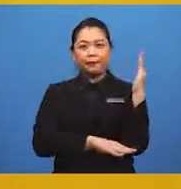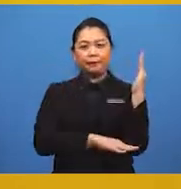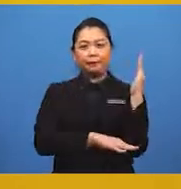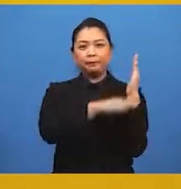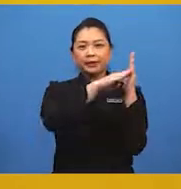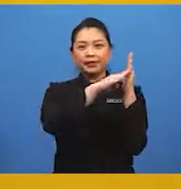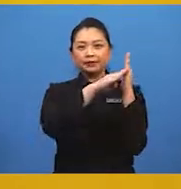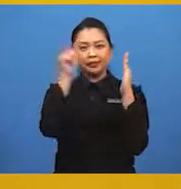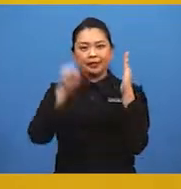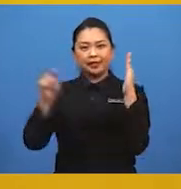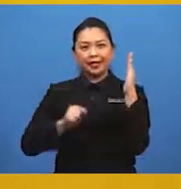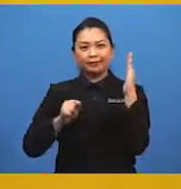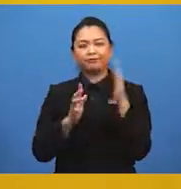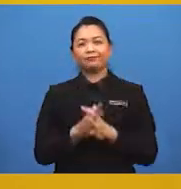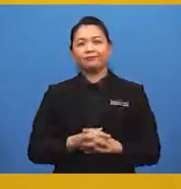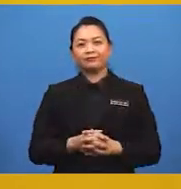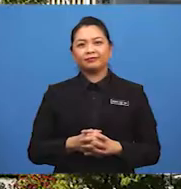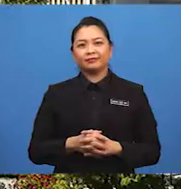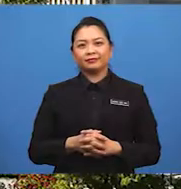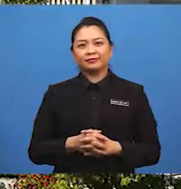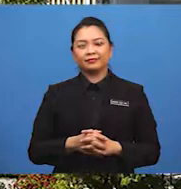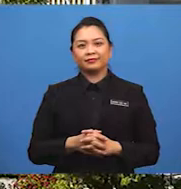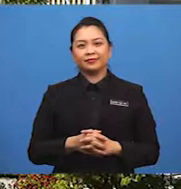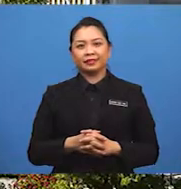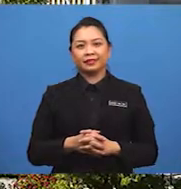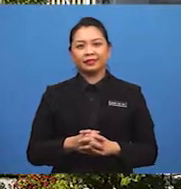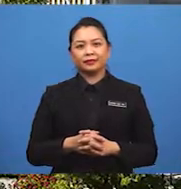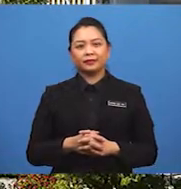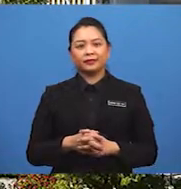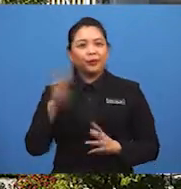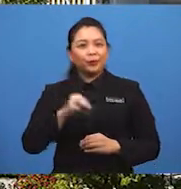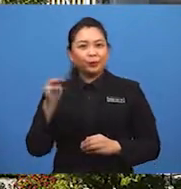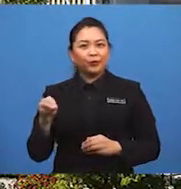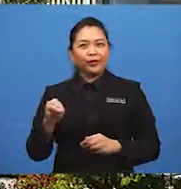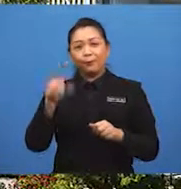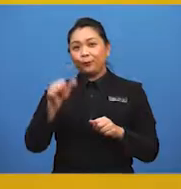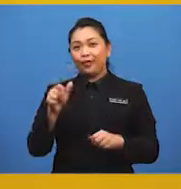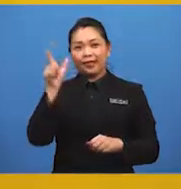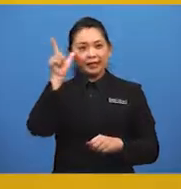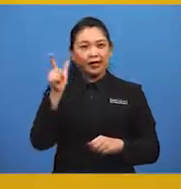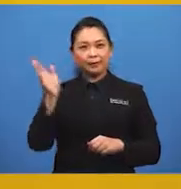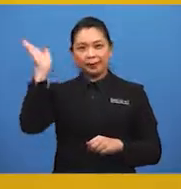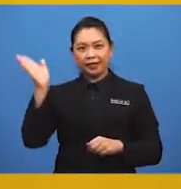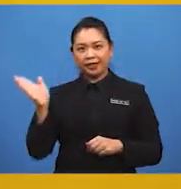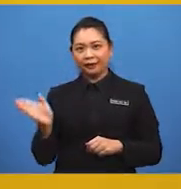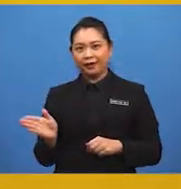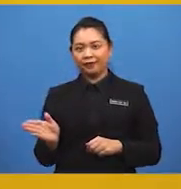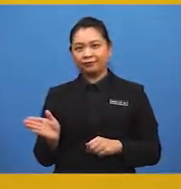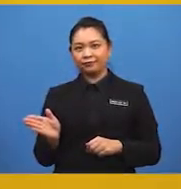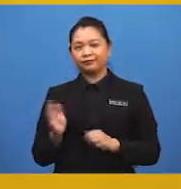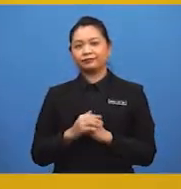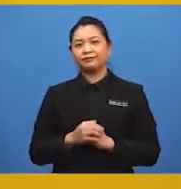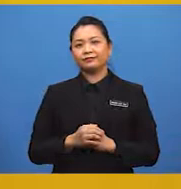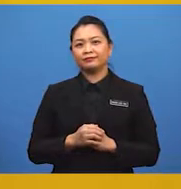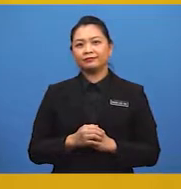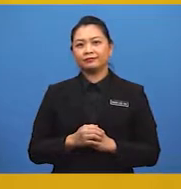berlakunya banjir kilat. murid-murid bolehlah lihat pabaran gambar banjir kilat